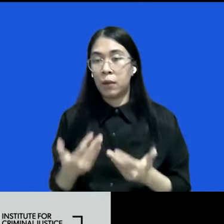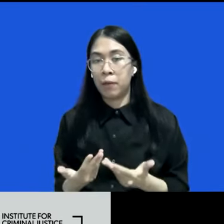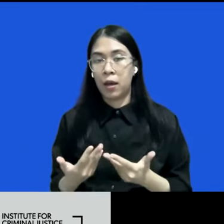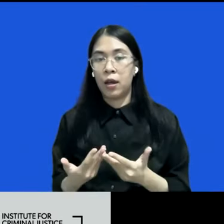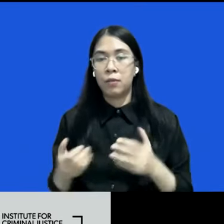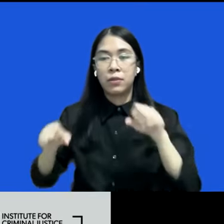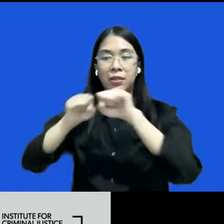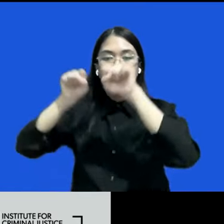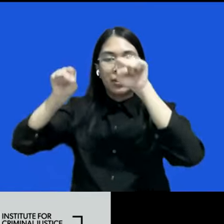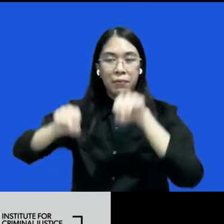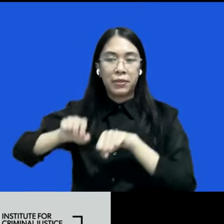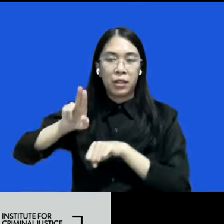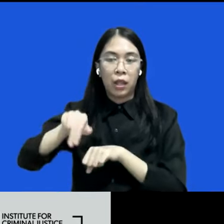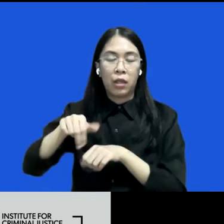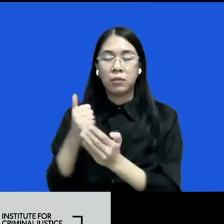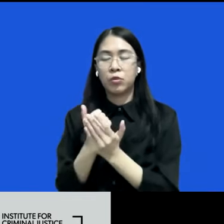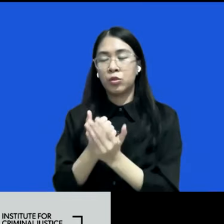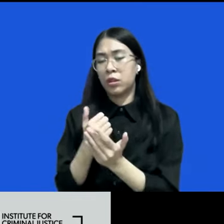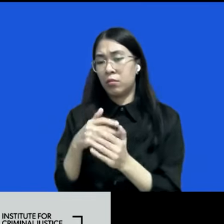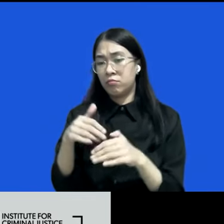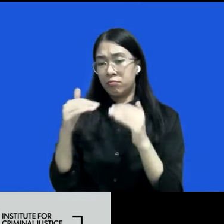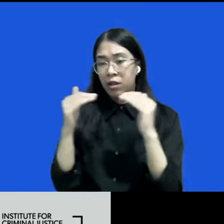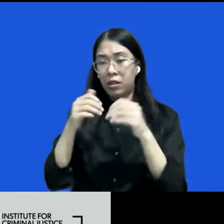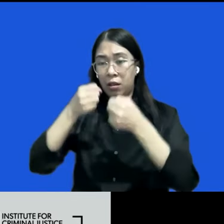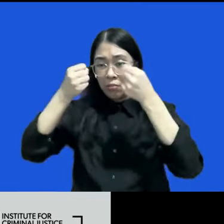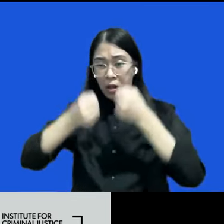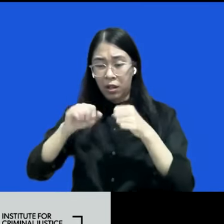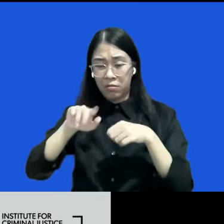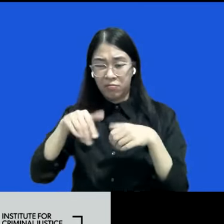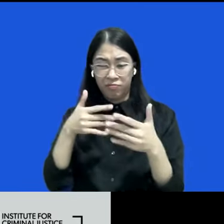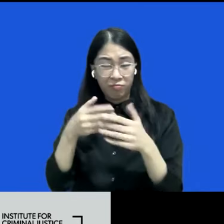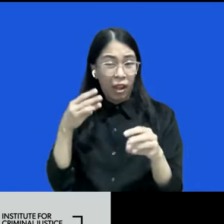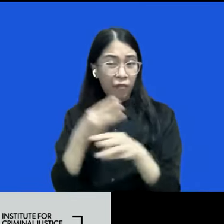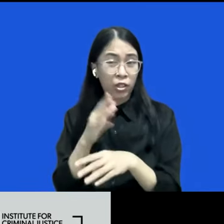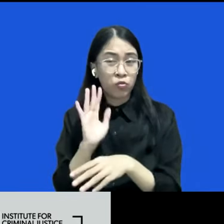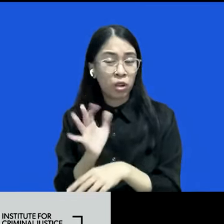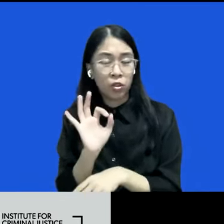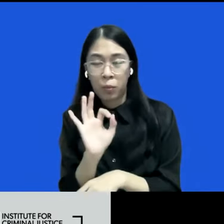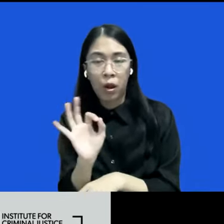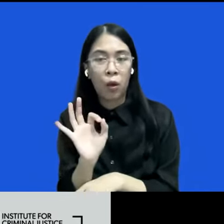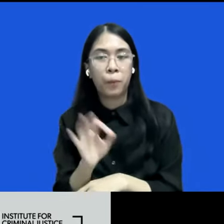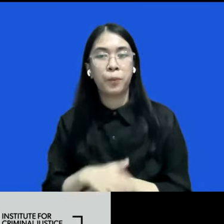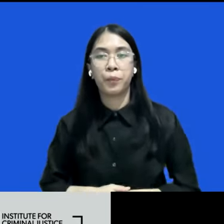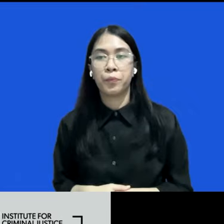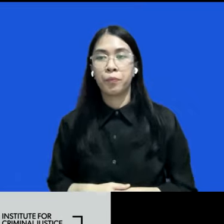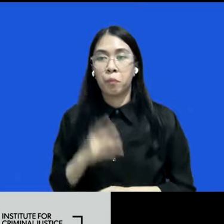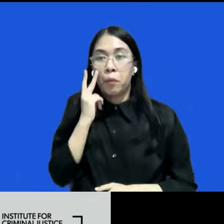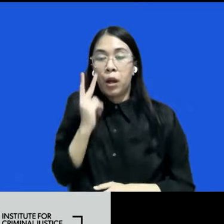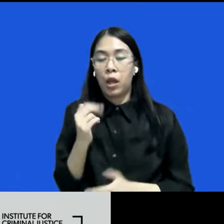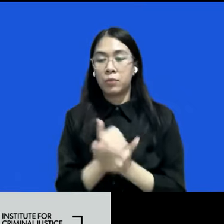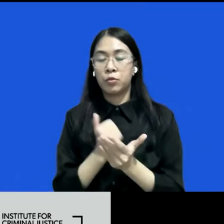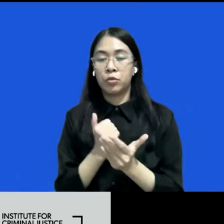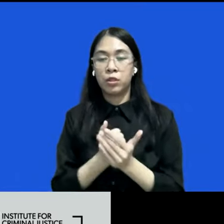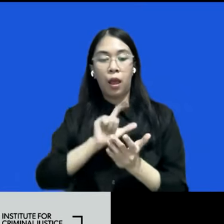lagi kita lihat apakah memang peradilan pidana kita sudah efektif saat ini misalnya kita bisa lihat nih laporan makam